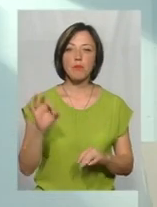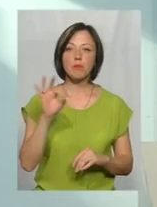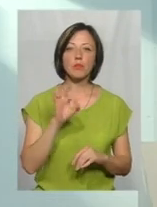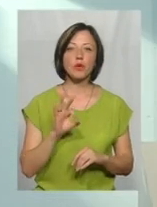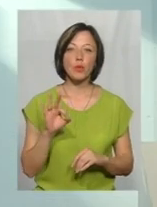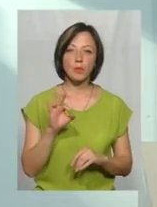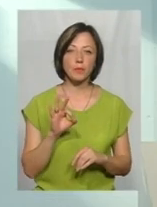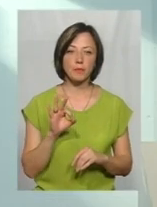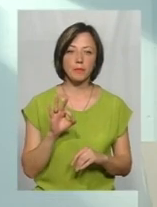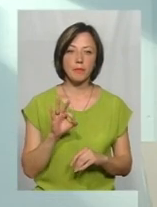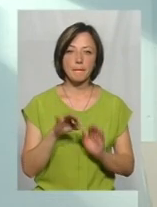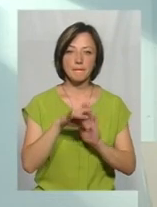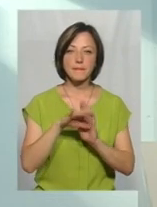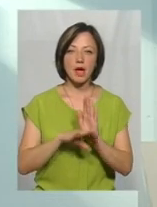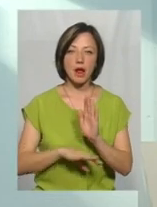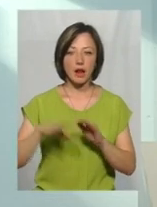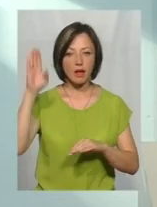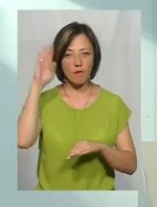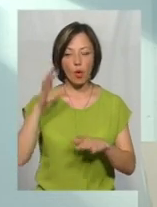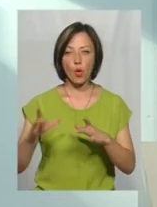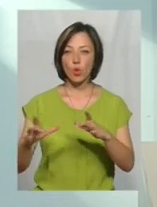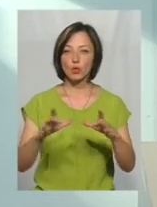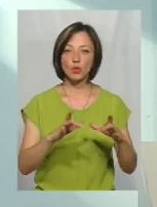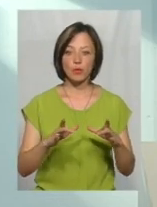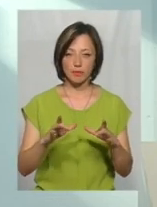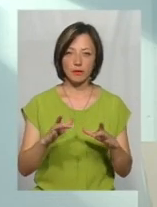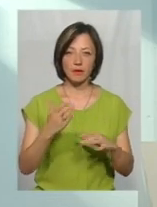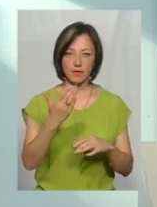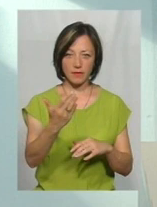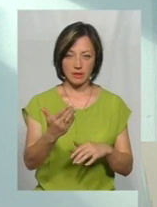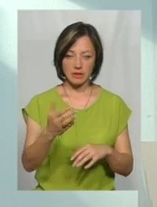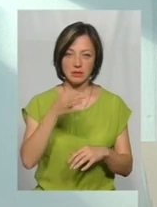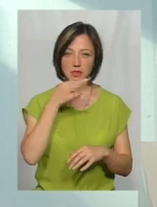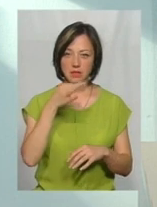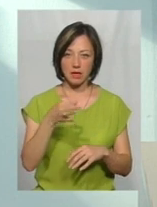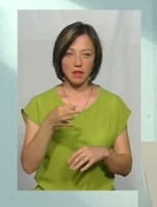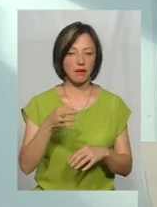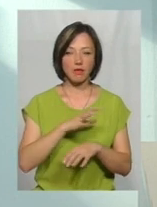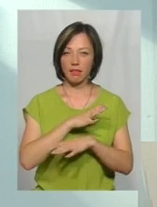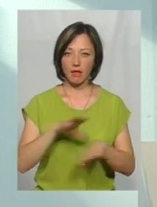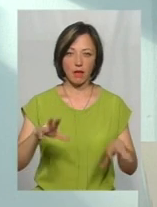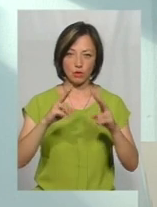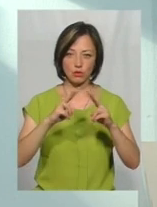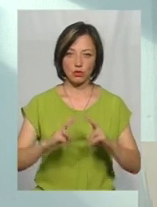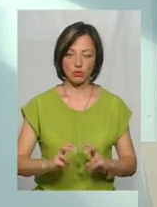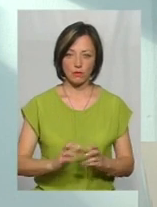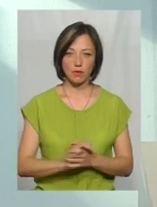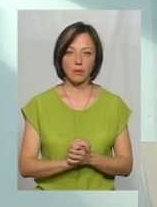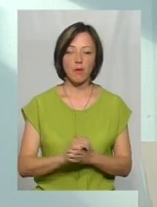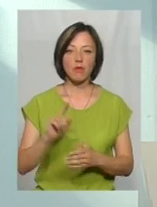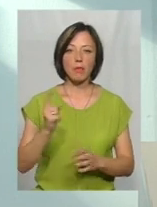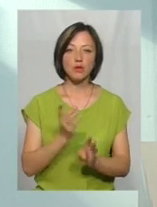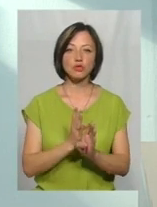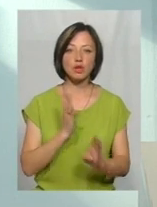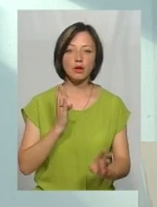Стосовно переліку тих водойм, які назвав наш телеглядач, не досліджувалося. В першу